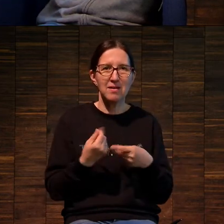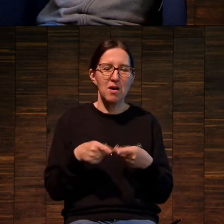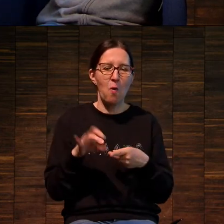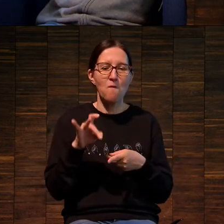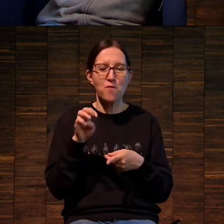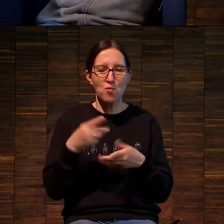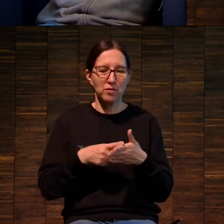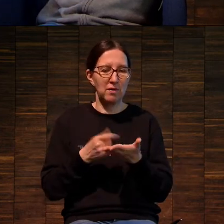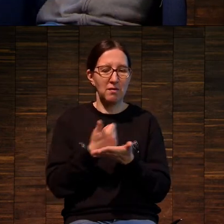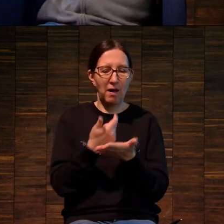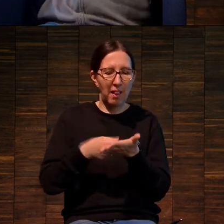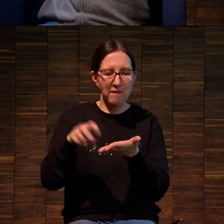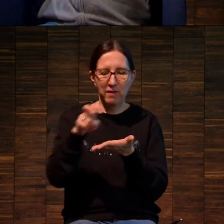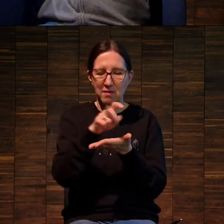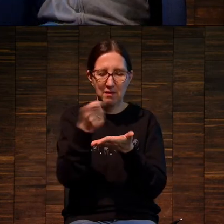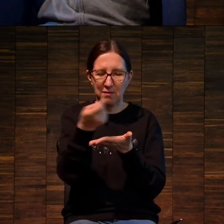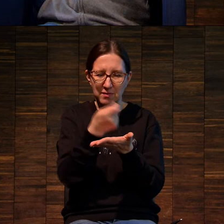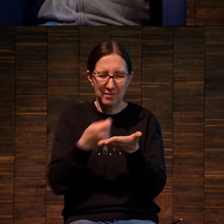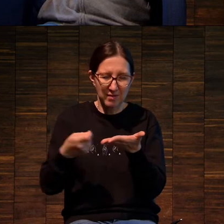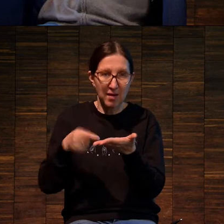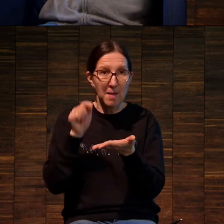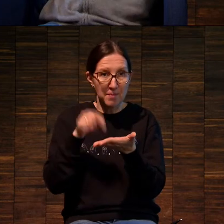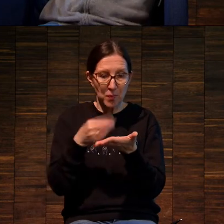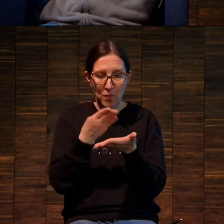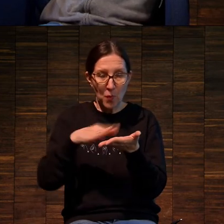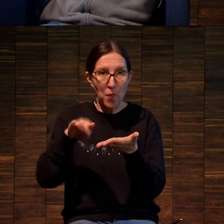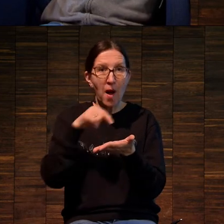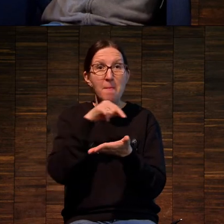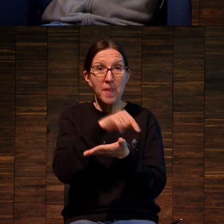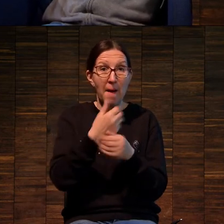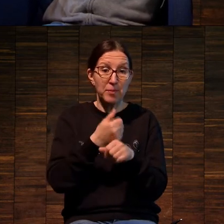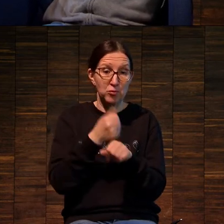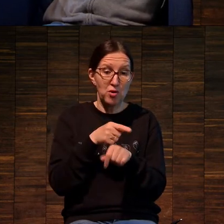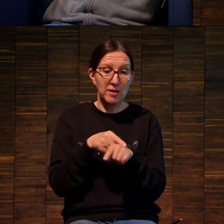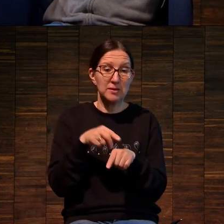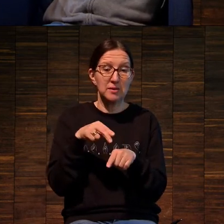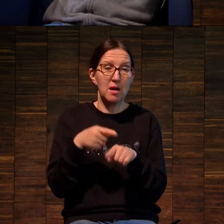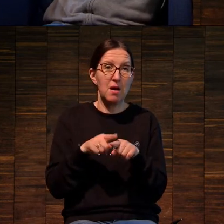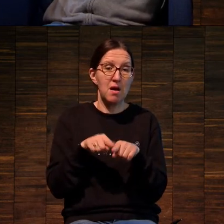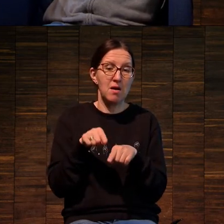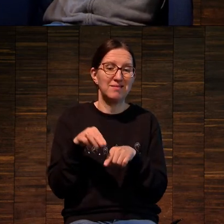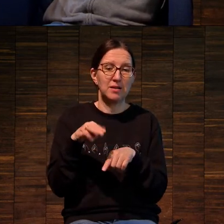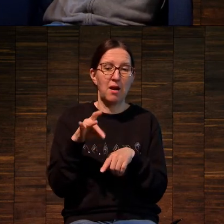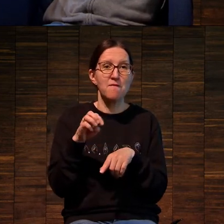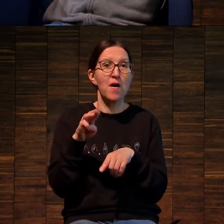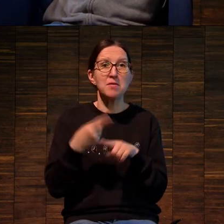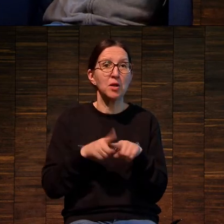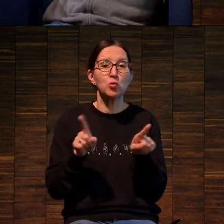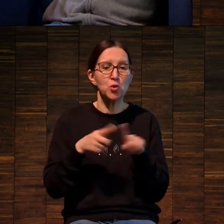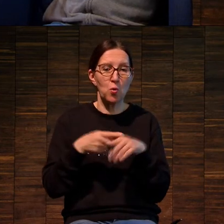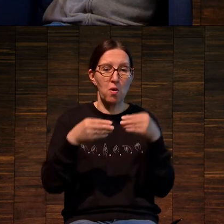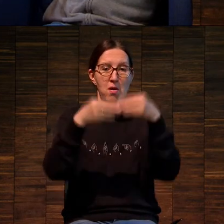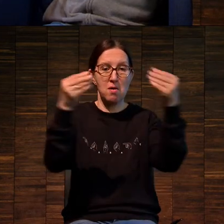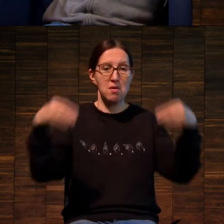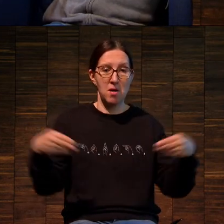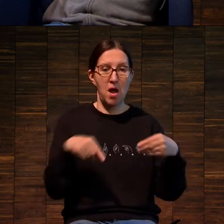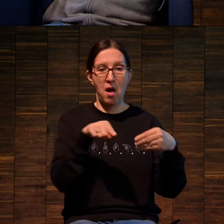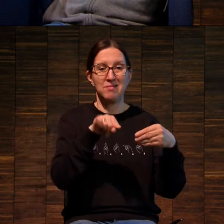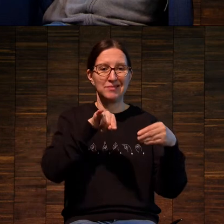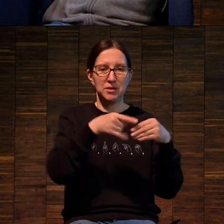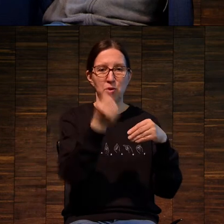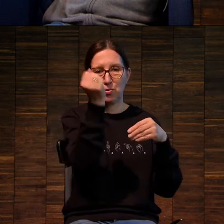матрице у нас главная дырка. И вот в эти дырки мы забиваем краску, которая через посредственное давление